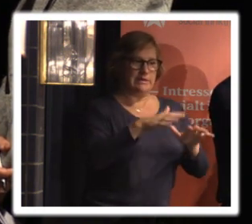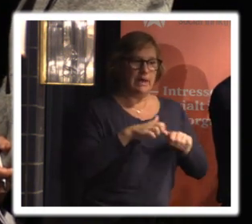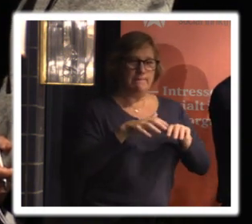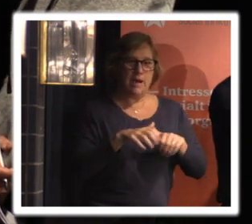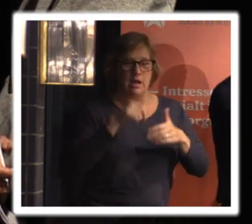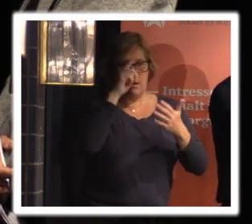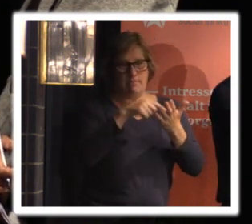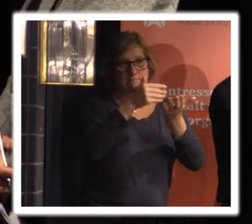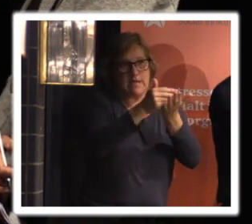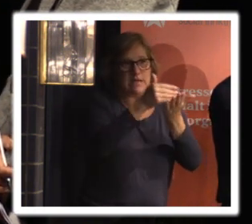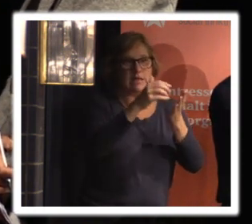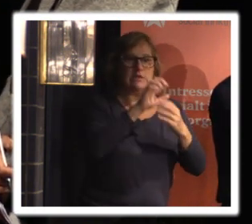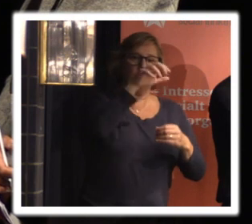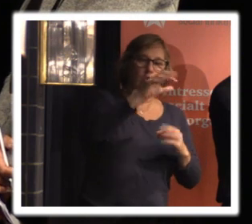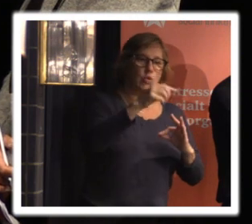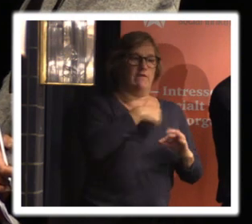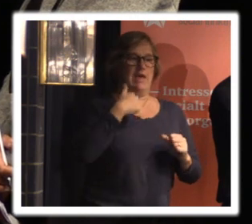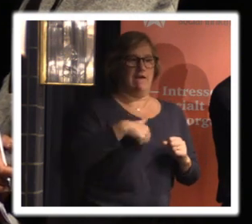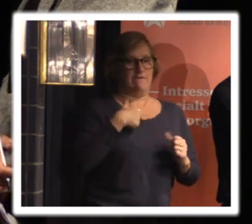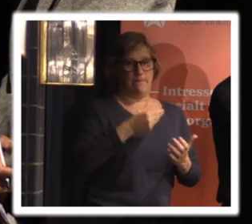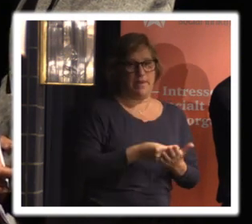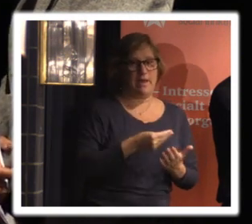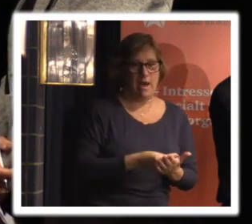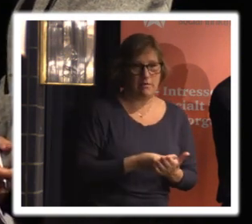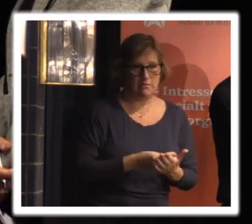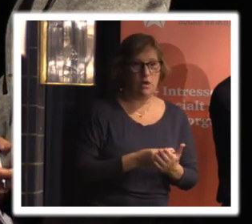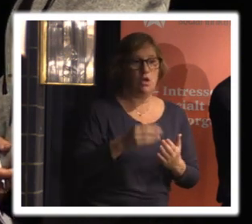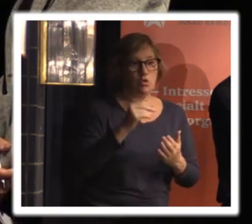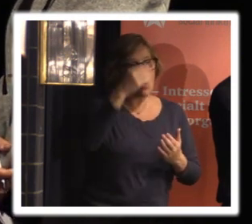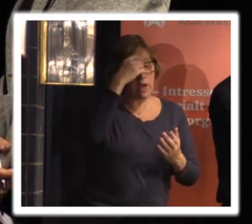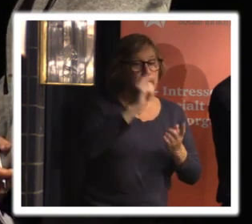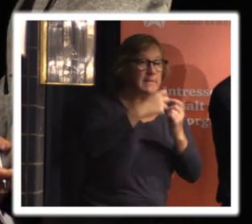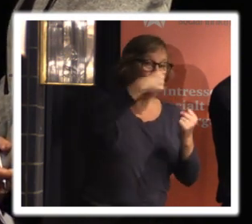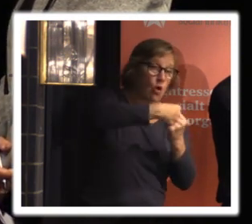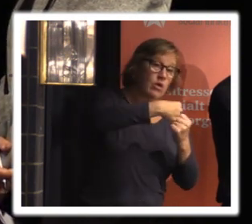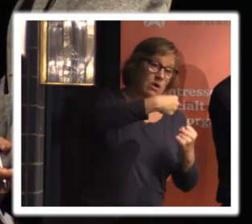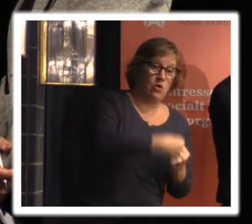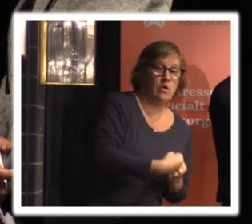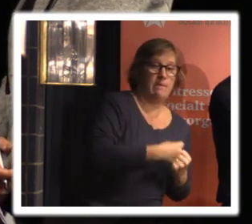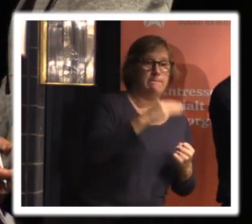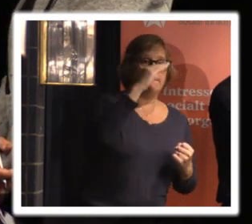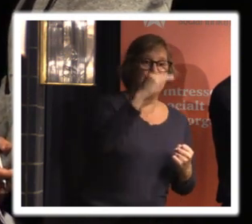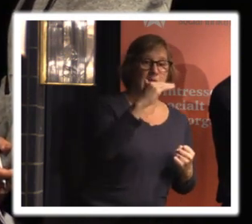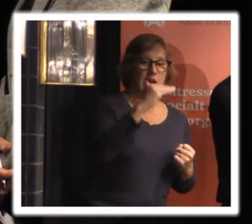kan man säga för att kunna berätta för staten vad vi gör för de där pengarna och där blir det en del krockar sen finns det små detaljer som